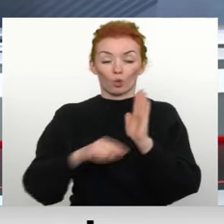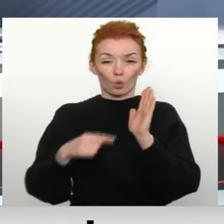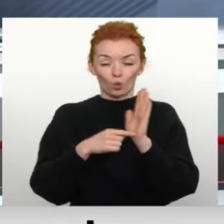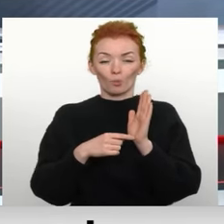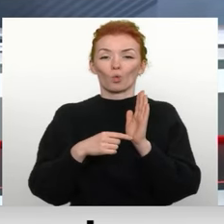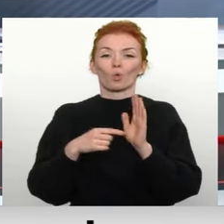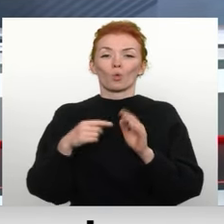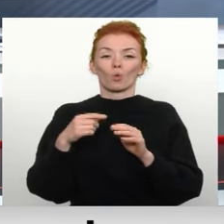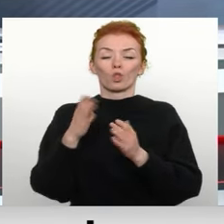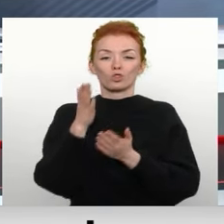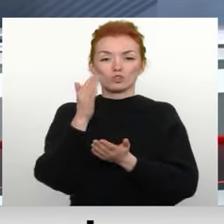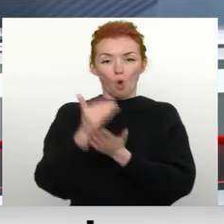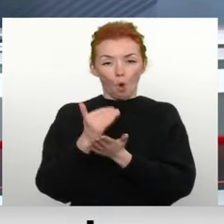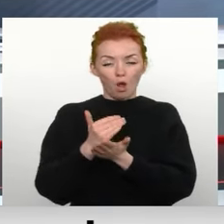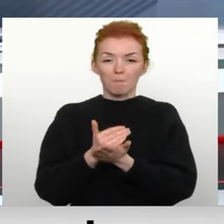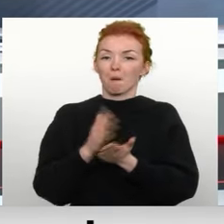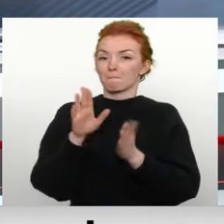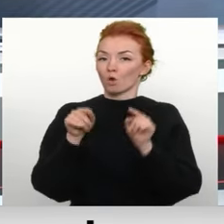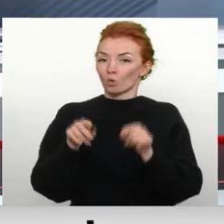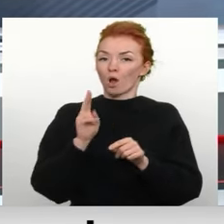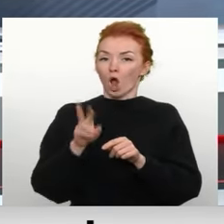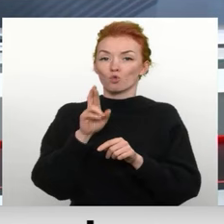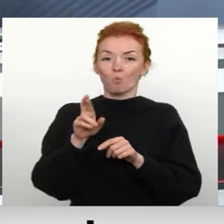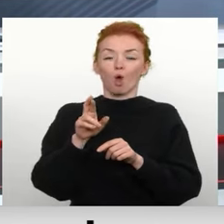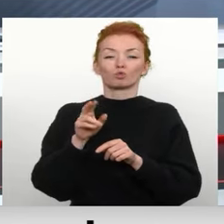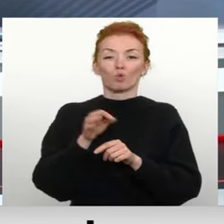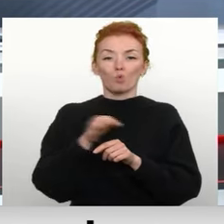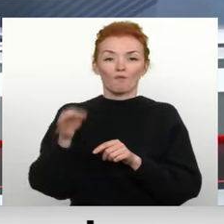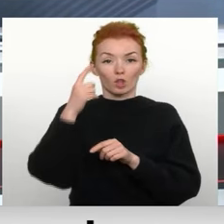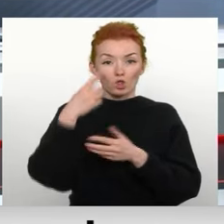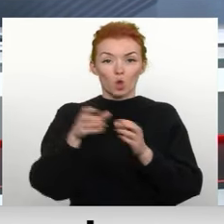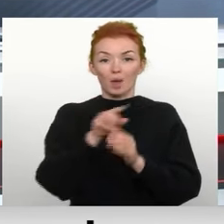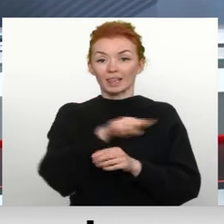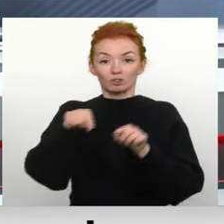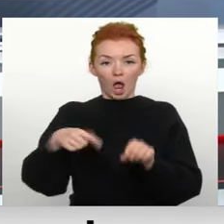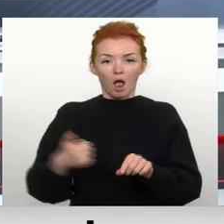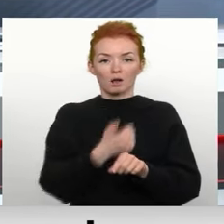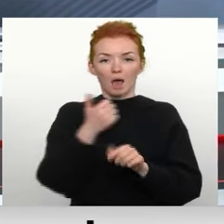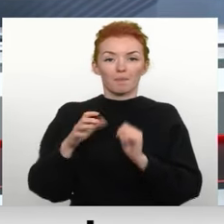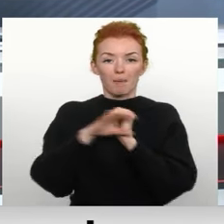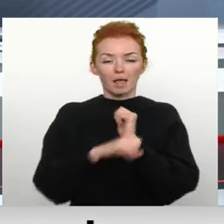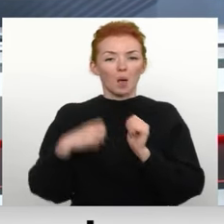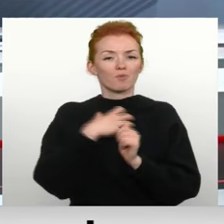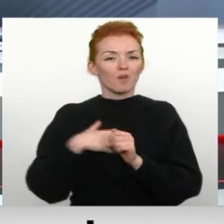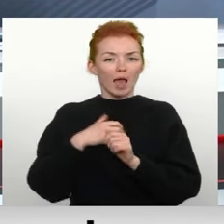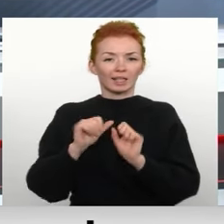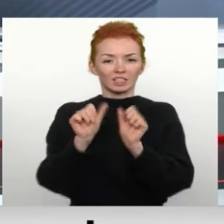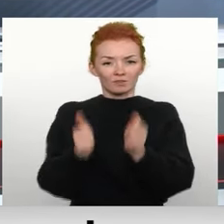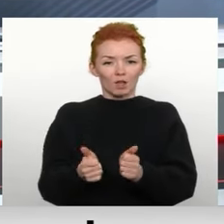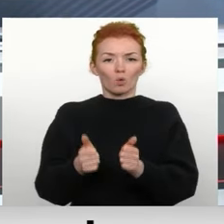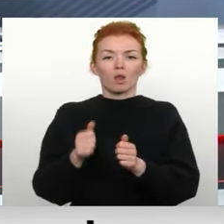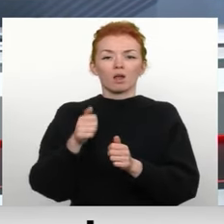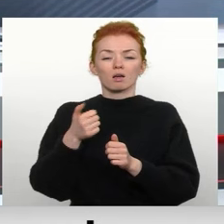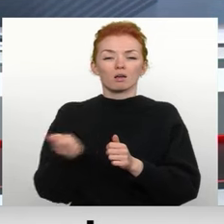noteikumos normu par to, ka Ropažu novadumē līdz šī gada beigām ir jāizstrādā tādā Garkalnes